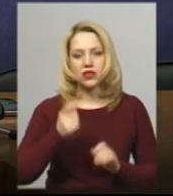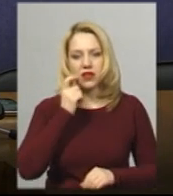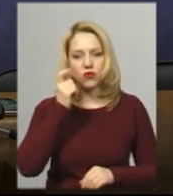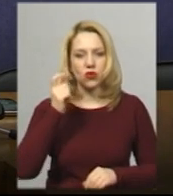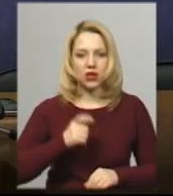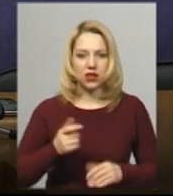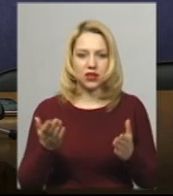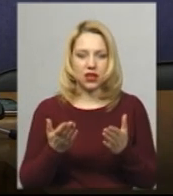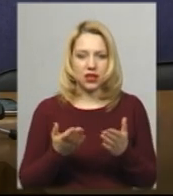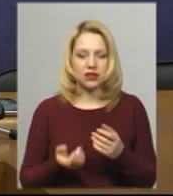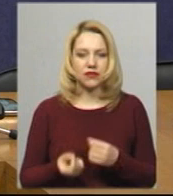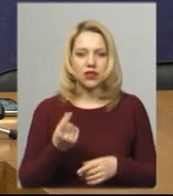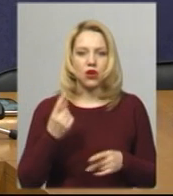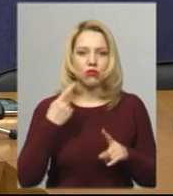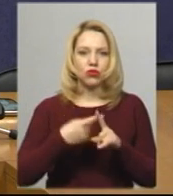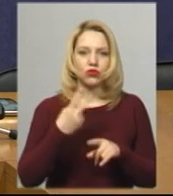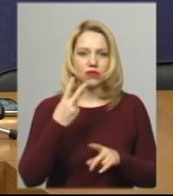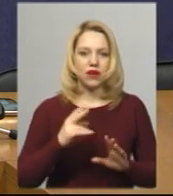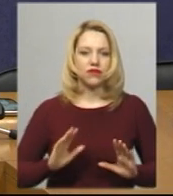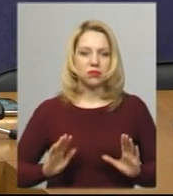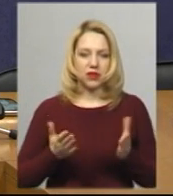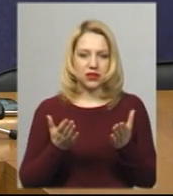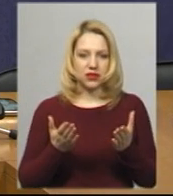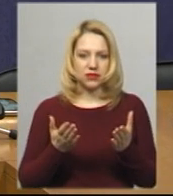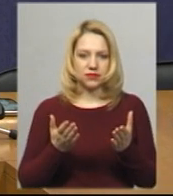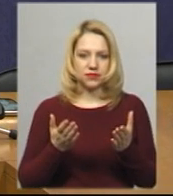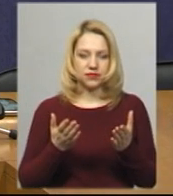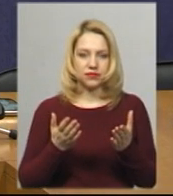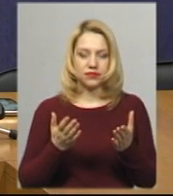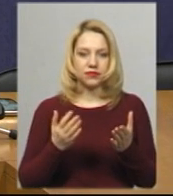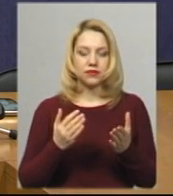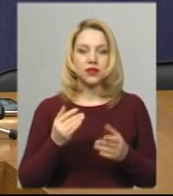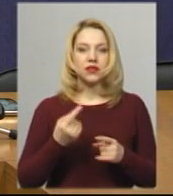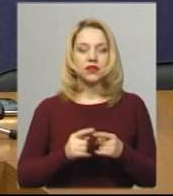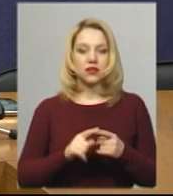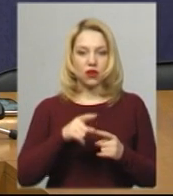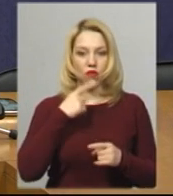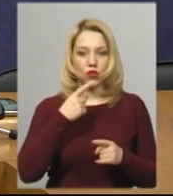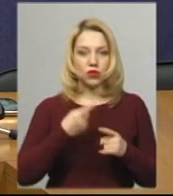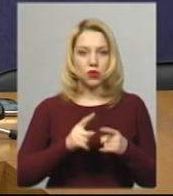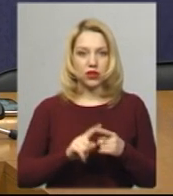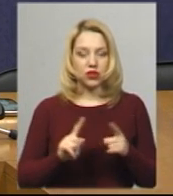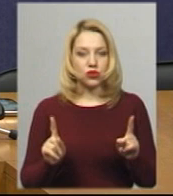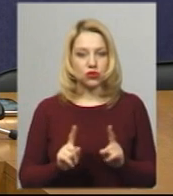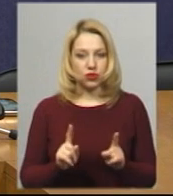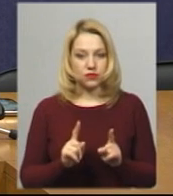вже додавалося ще плюс два випадки. І це говорить про те, що